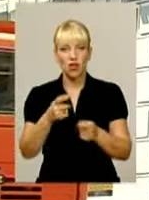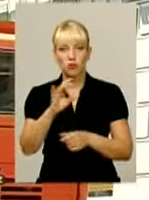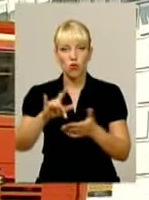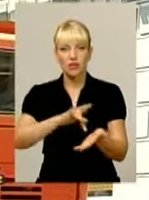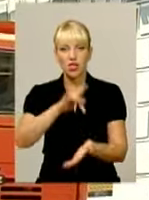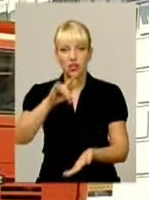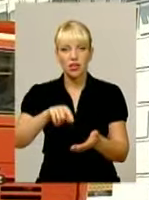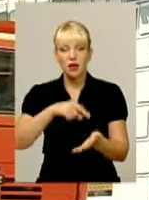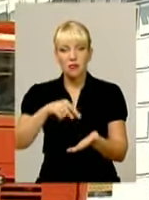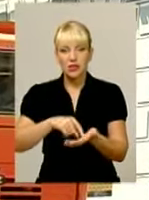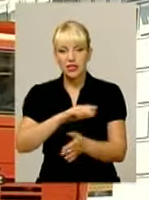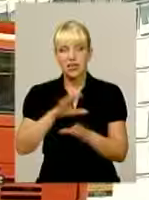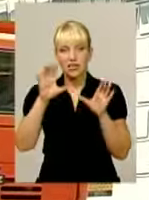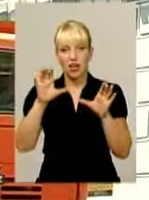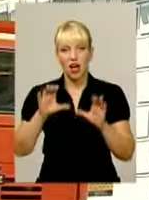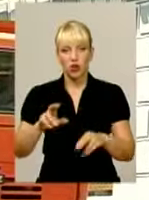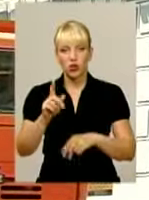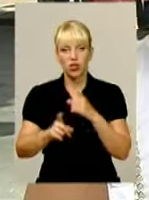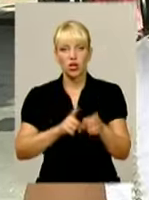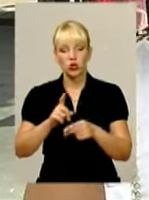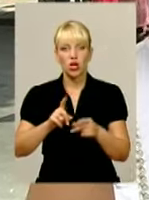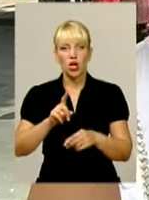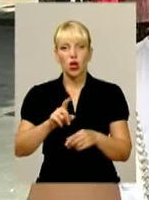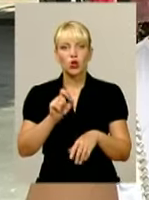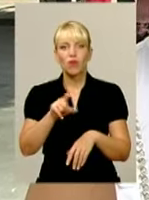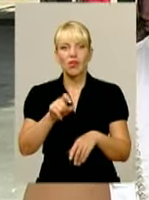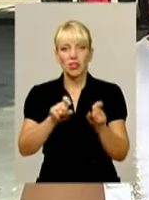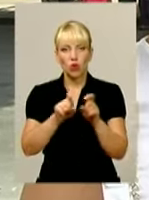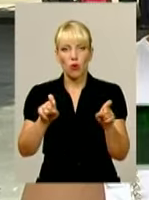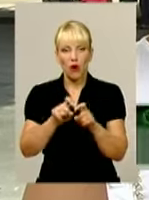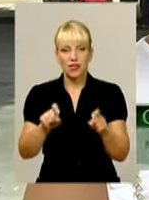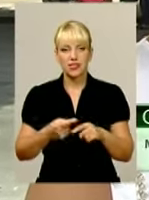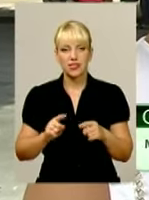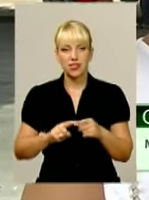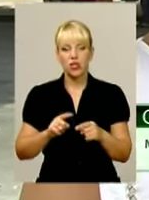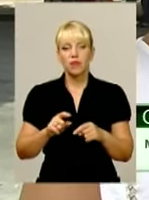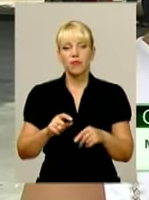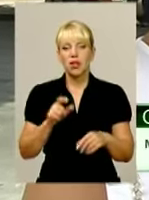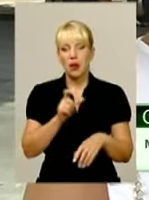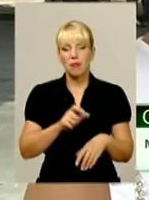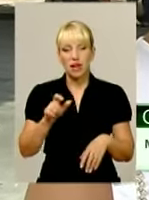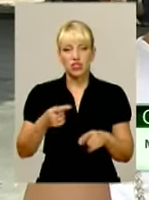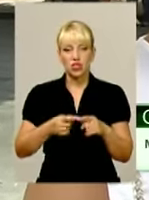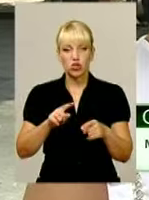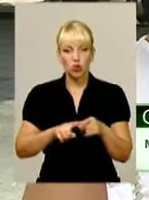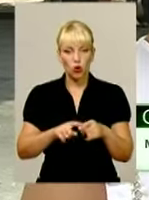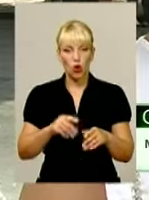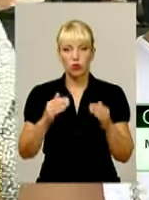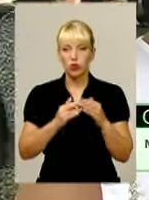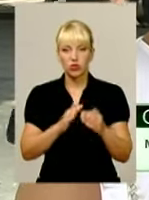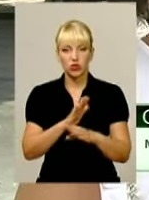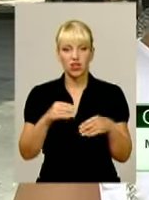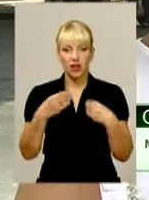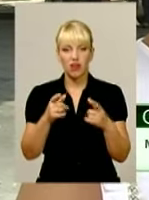відбувається незаконна реконструкція ювелірного магазину. Мешканці цього будинку згоди на цю прибудову не давали.